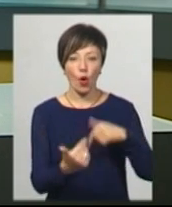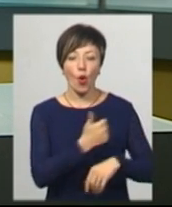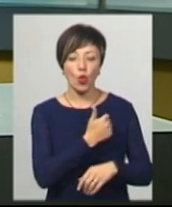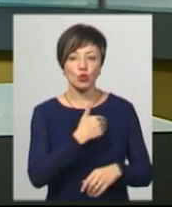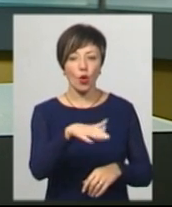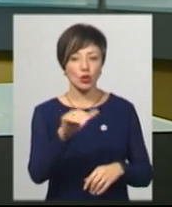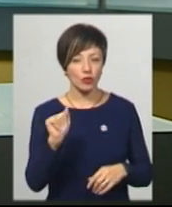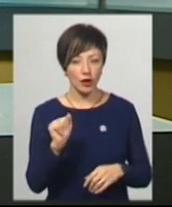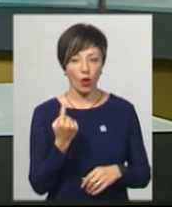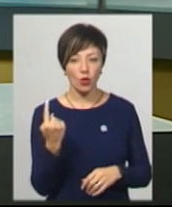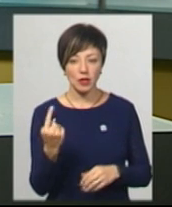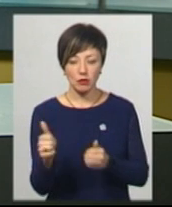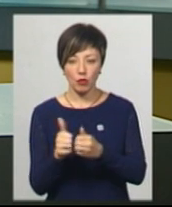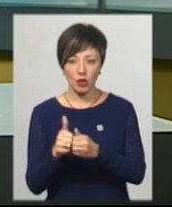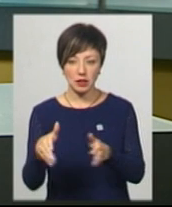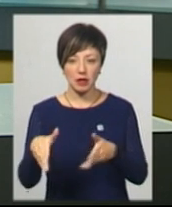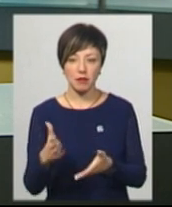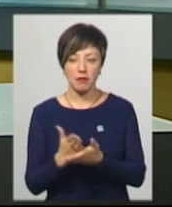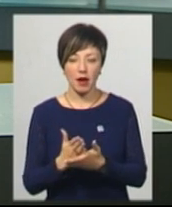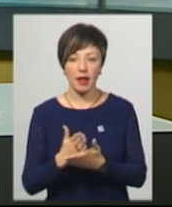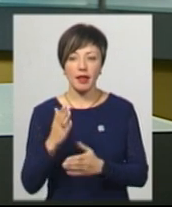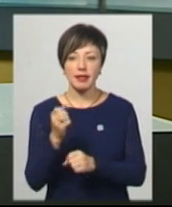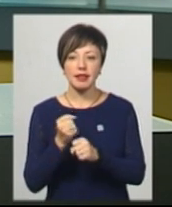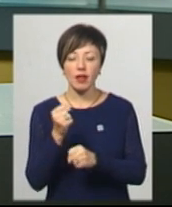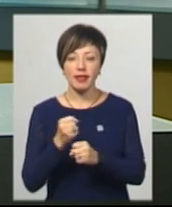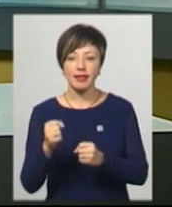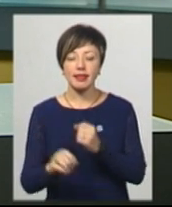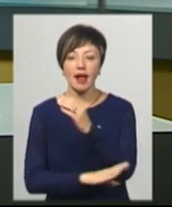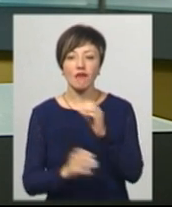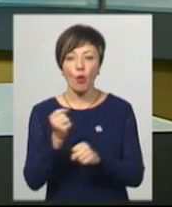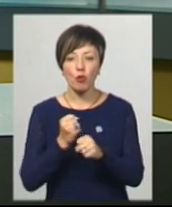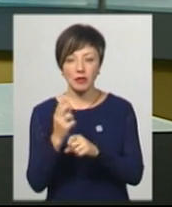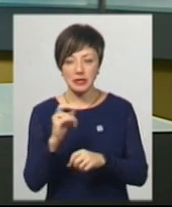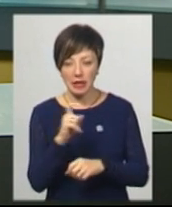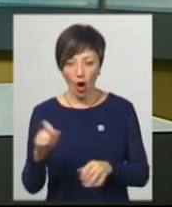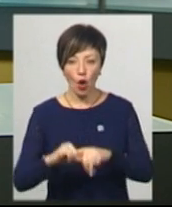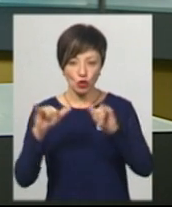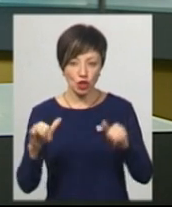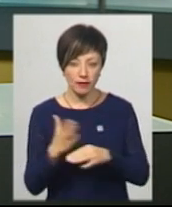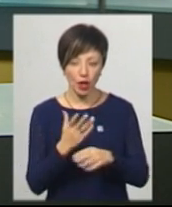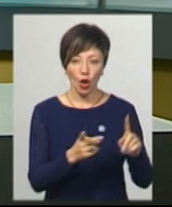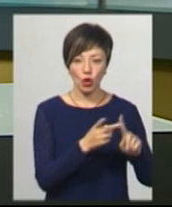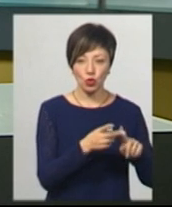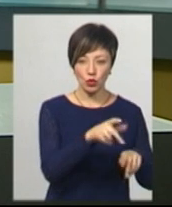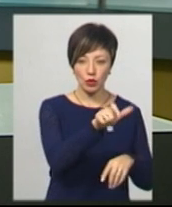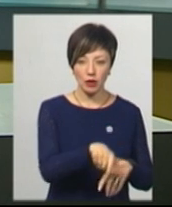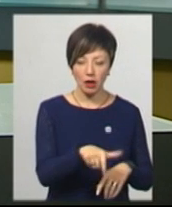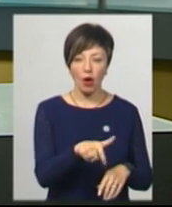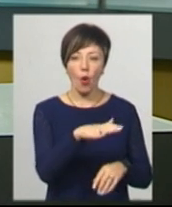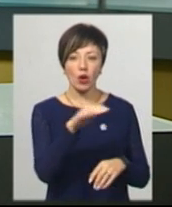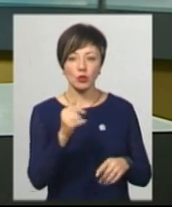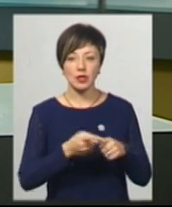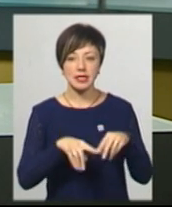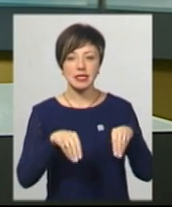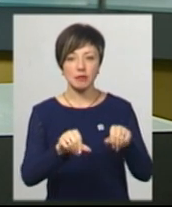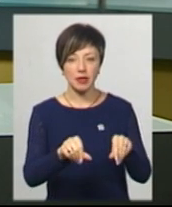орендувати. Один поряд із ділянкою має деревообробний цех та хоче розширити своє виробництво. Інша, як фізична особа, орендує на